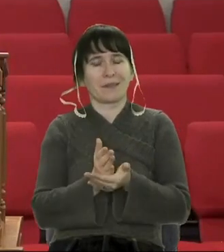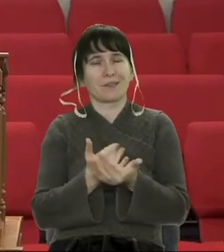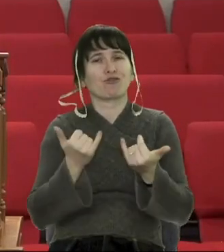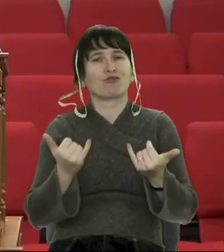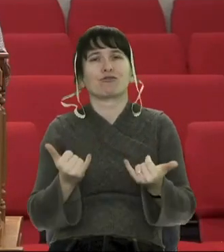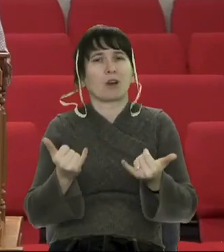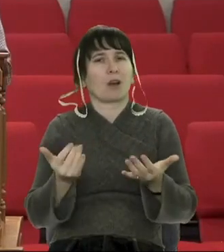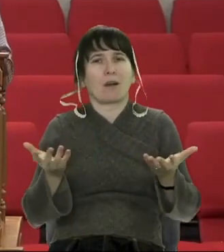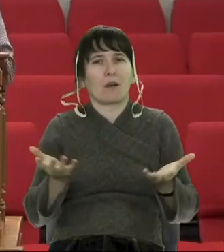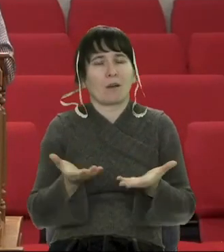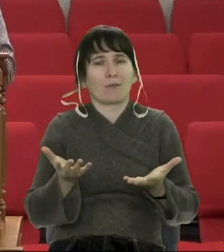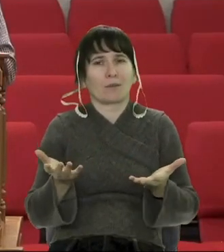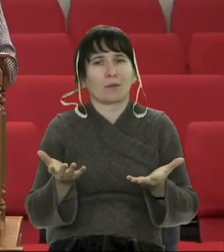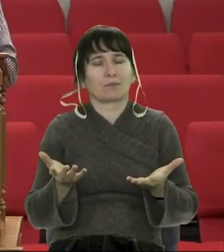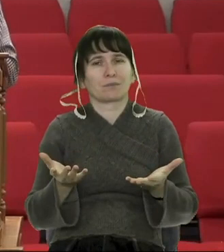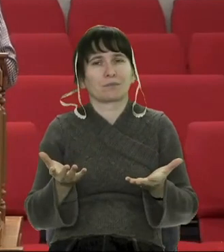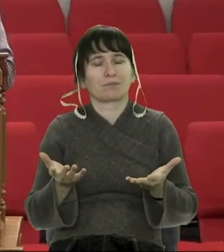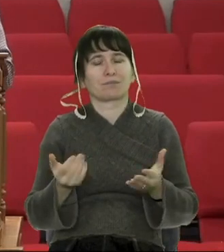в нас,